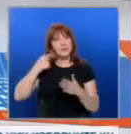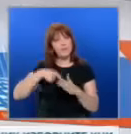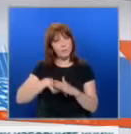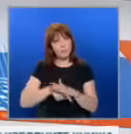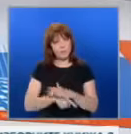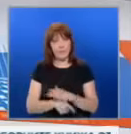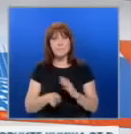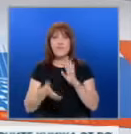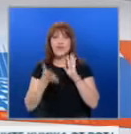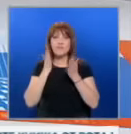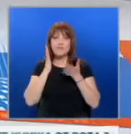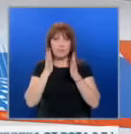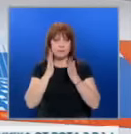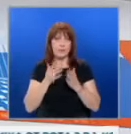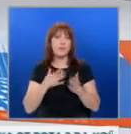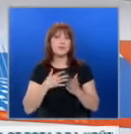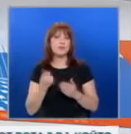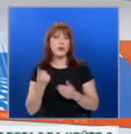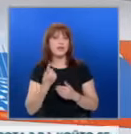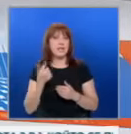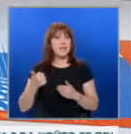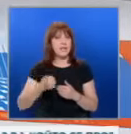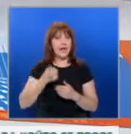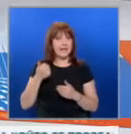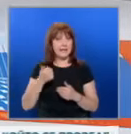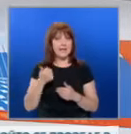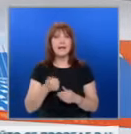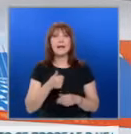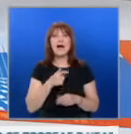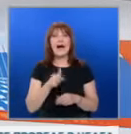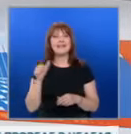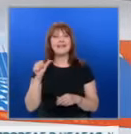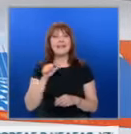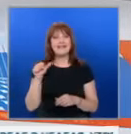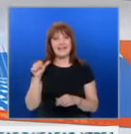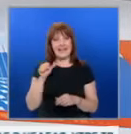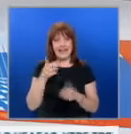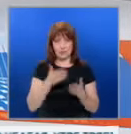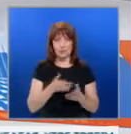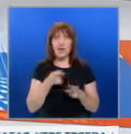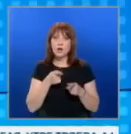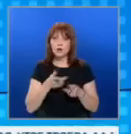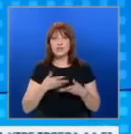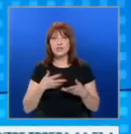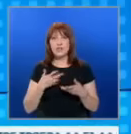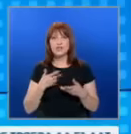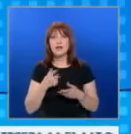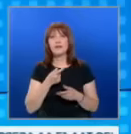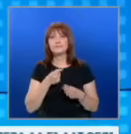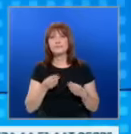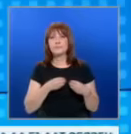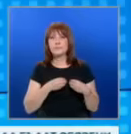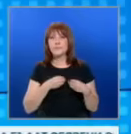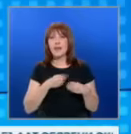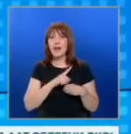С пост във Фейсбук пък излезе другият лидер в коалицията ППДБ. Атанас Атанасов. Той ще иска вод на довари от